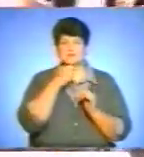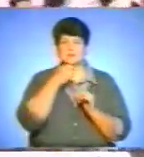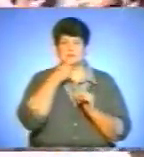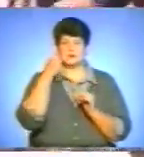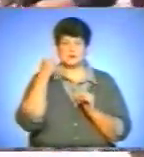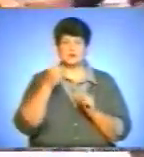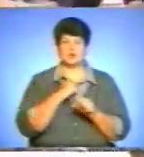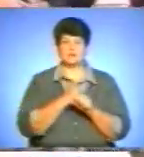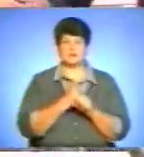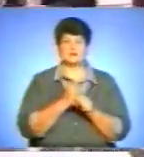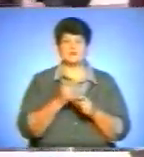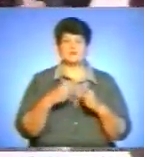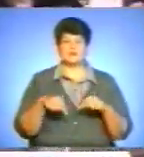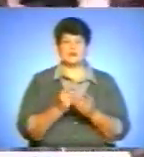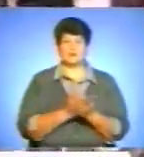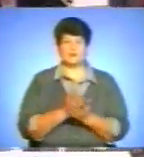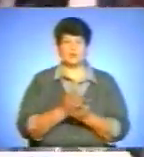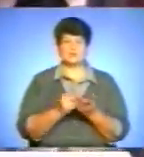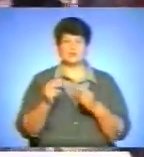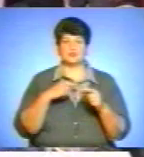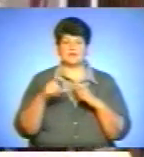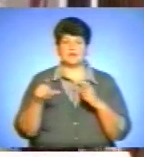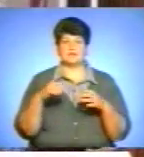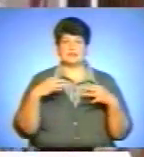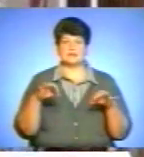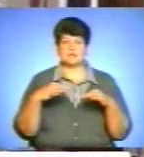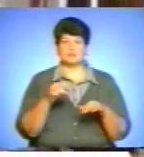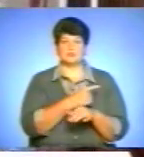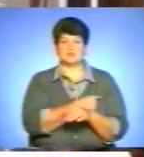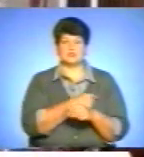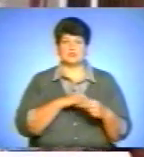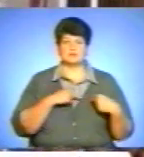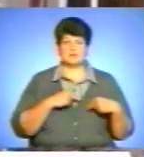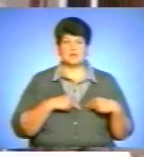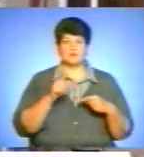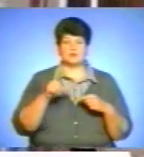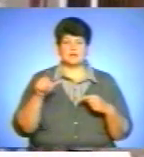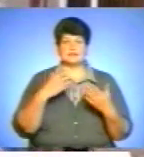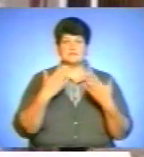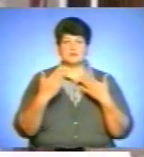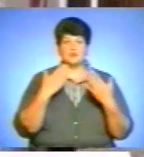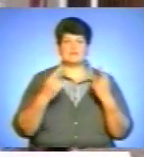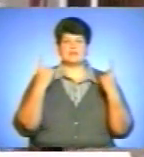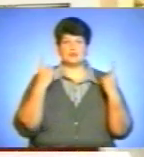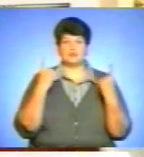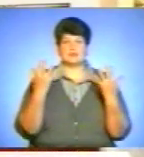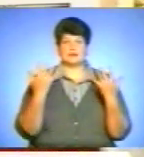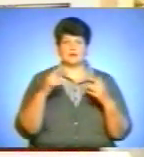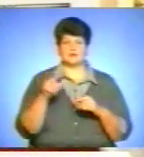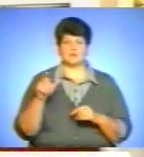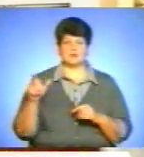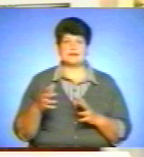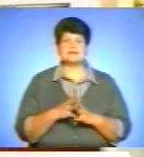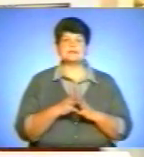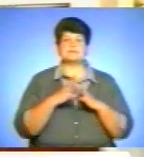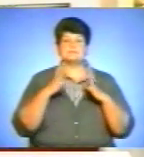робітників сфери послуг, торгівлі, транспорту, медичних працівників, а також для осіб, які спілкуються з великою кількістю людей. Збільшується